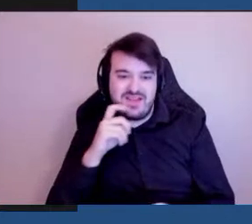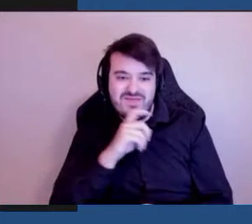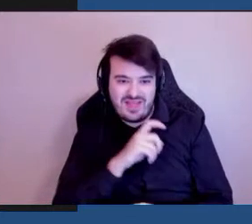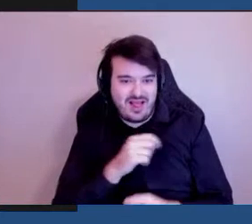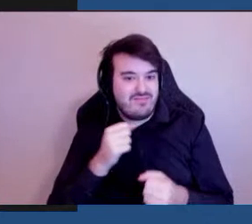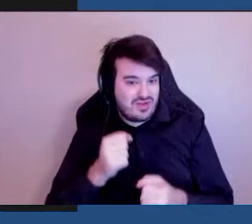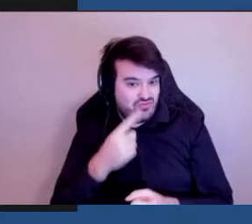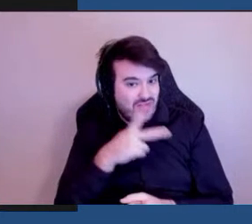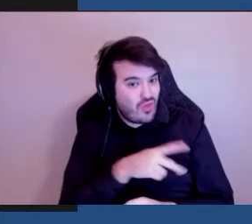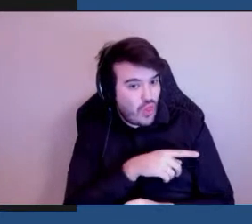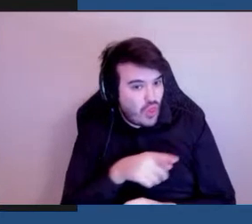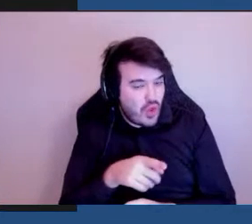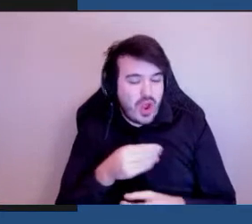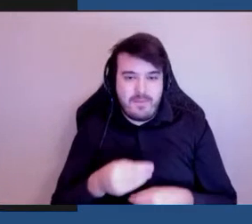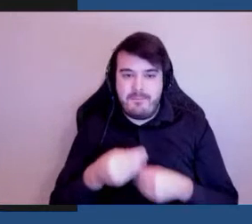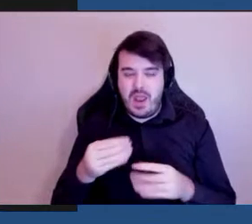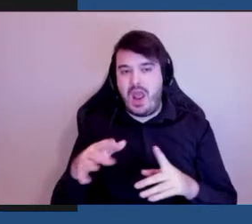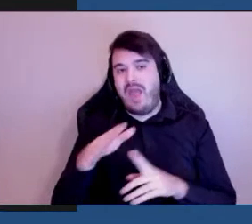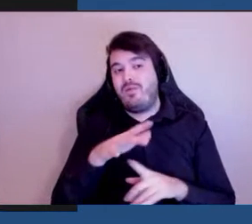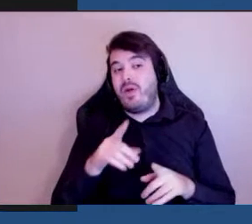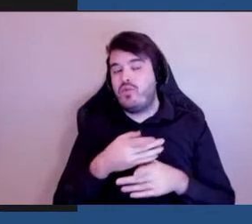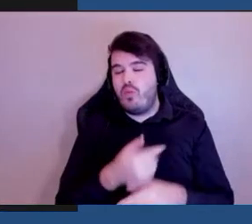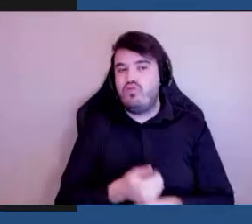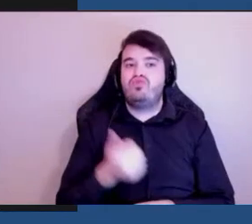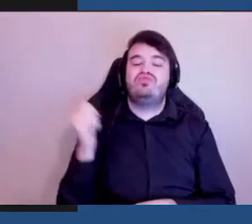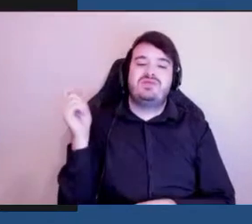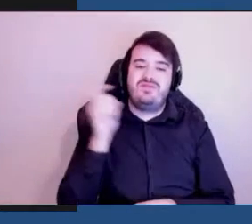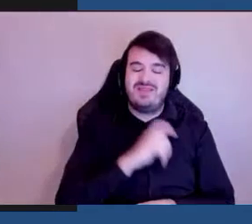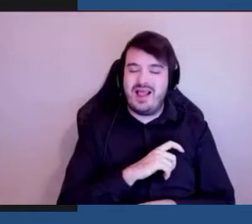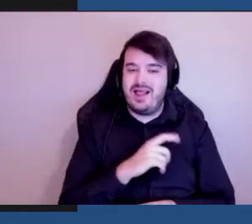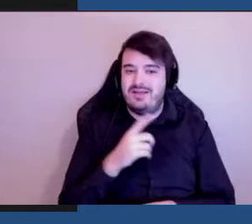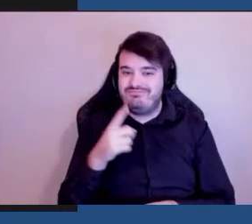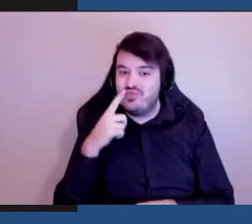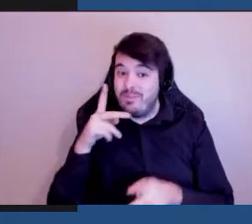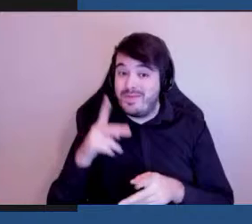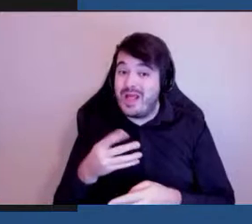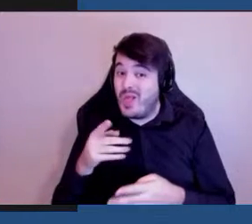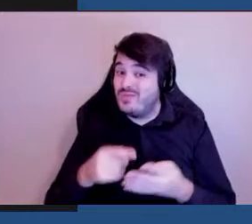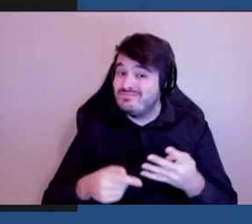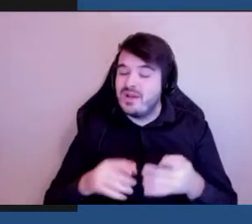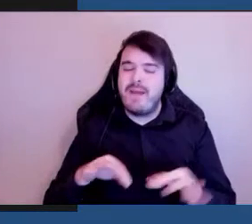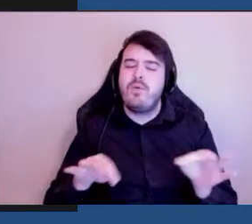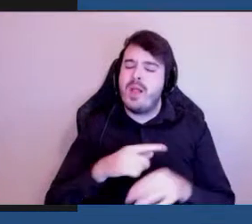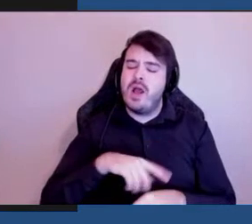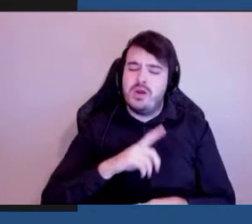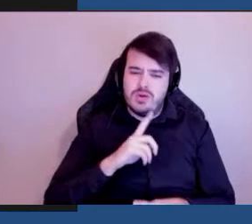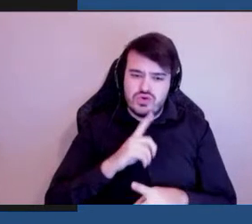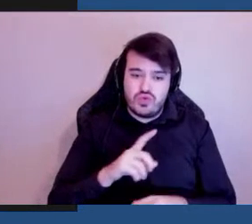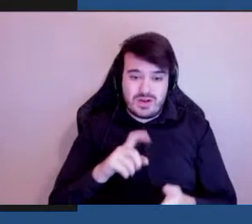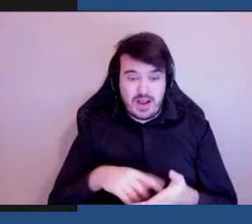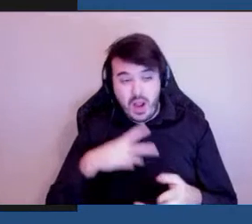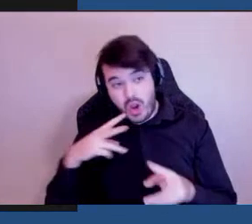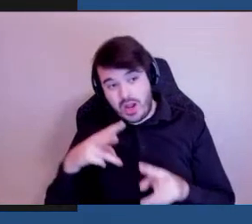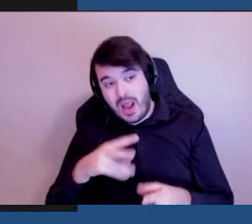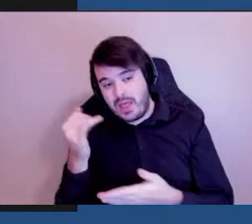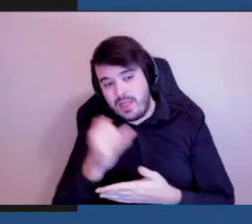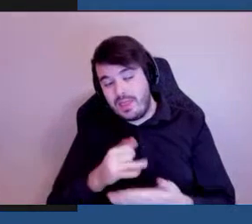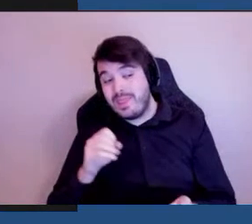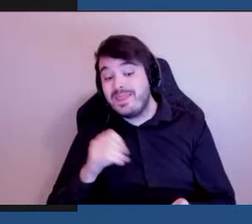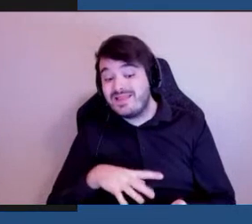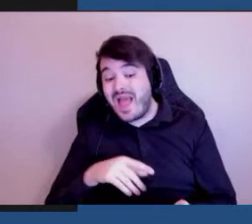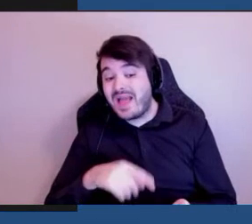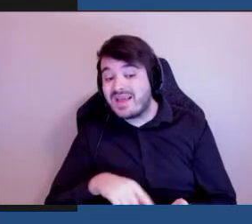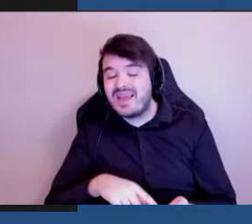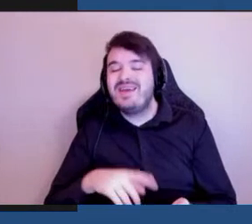et ça rend cet environnement-là plus difficile pour certaines personnes. Alors, nous devons nous assurer que quand on regarde le design, non